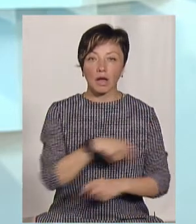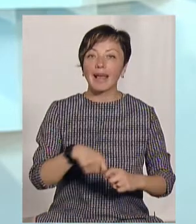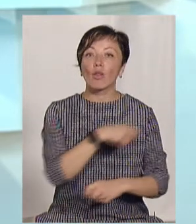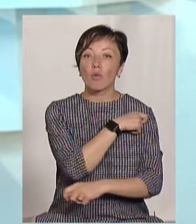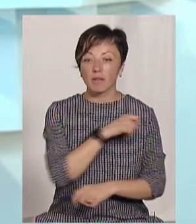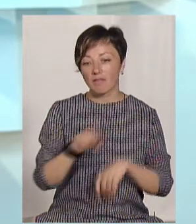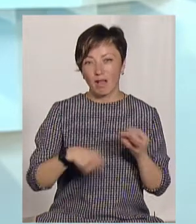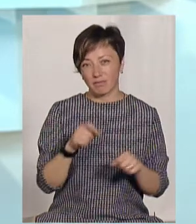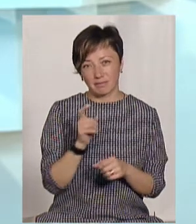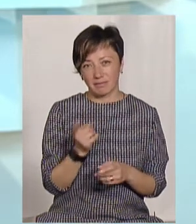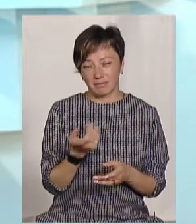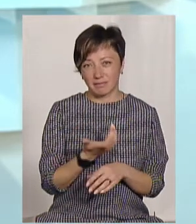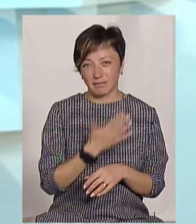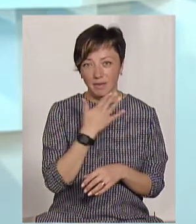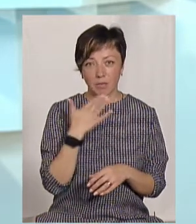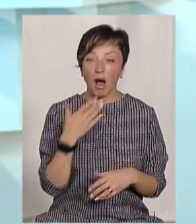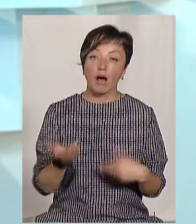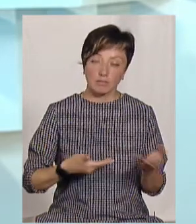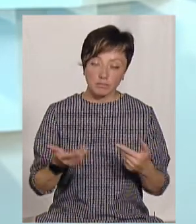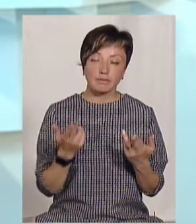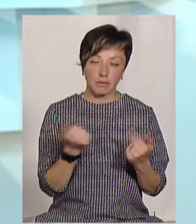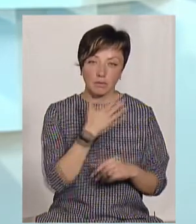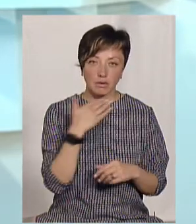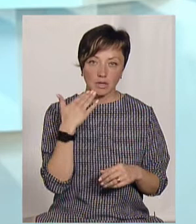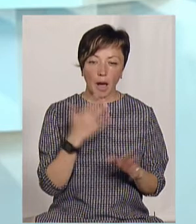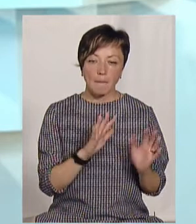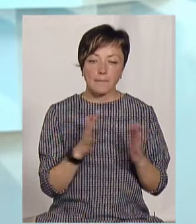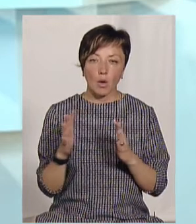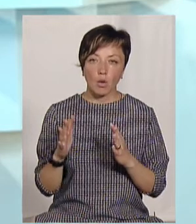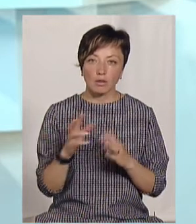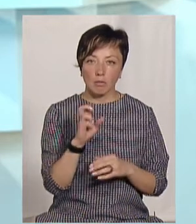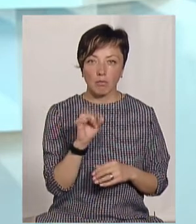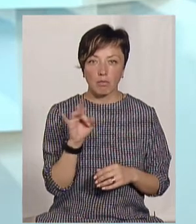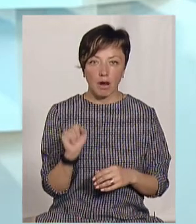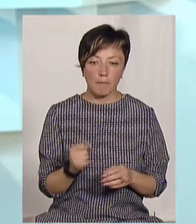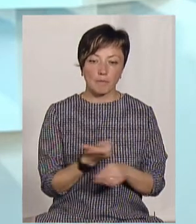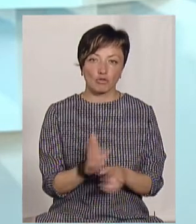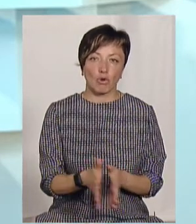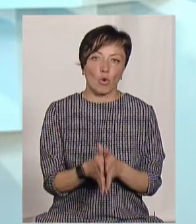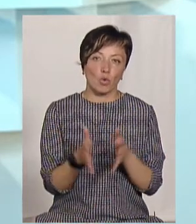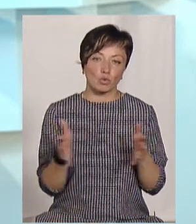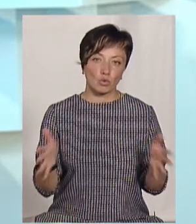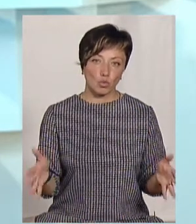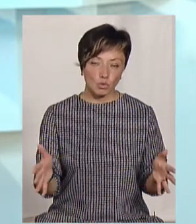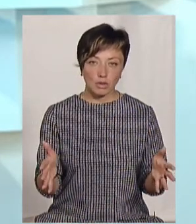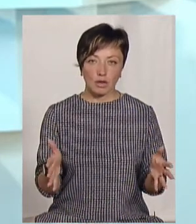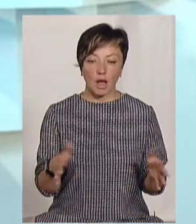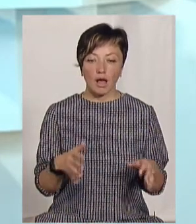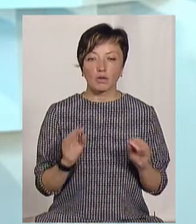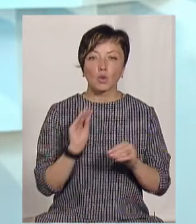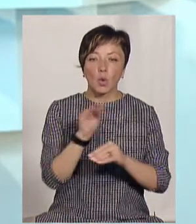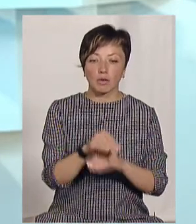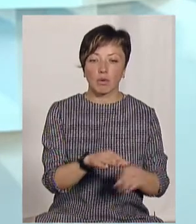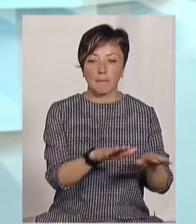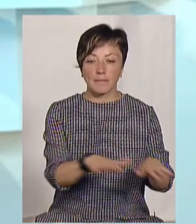мірках абсолютно небагато, але по піших це вже забагато, так? Пригоди Бобра Мартина, він буде більш розгорнутий. Ми додамо локацій, які